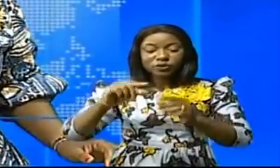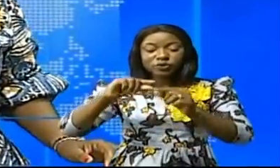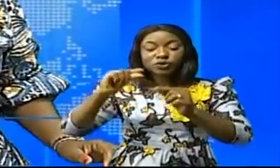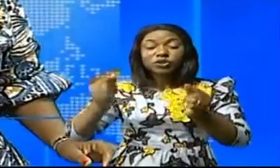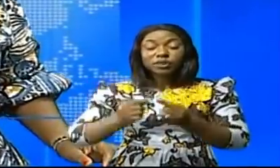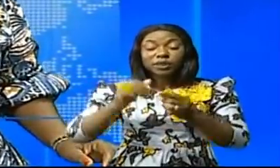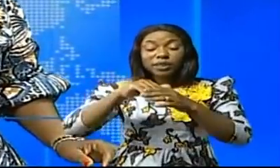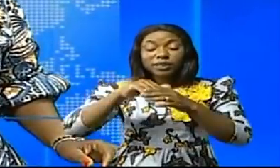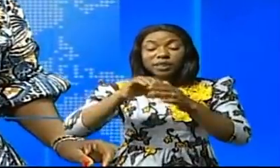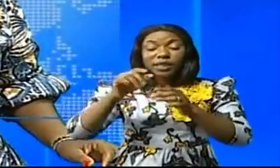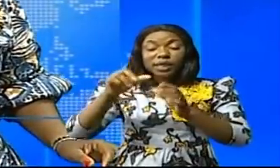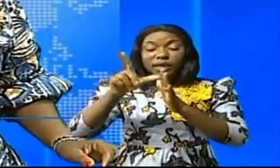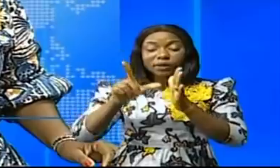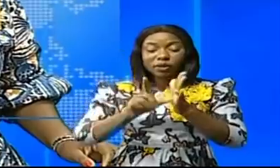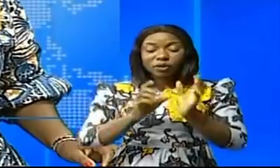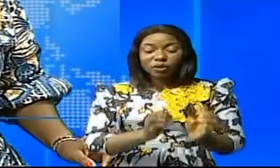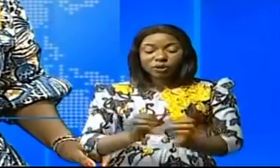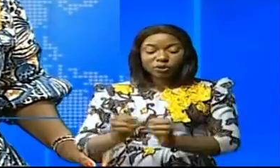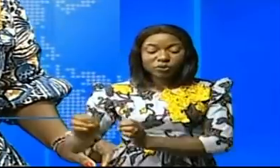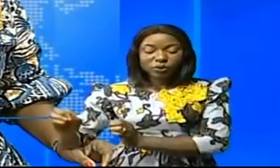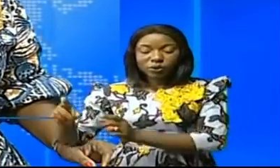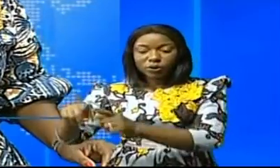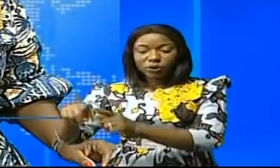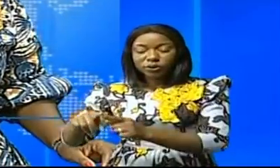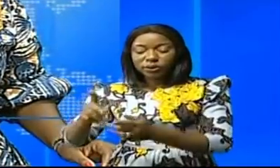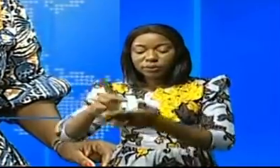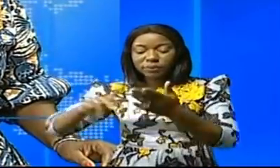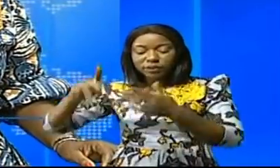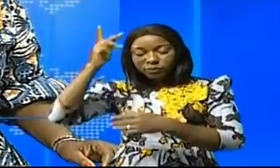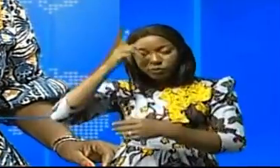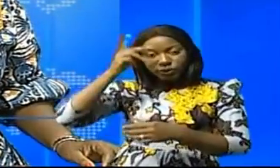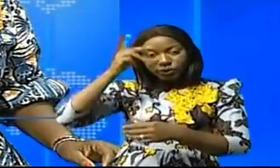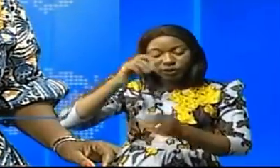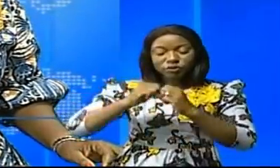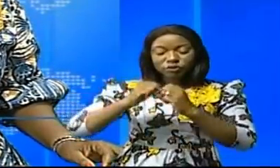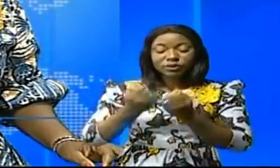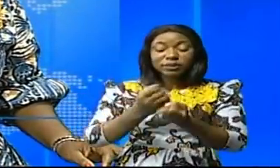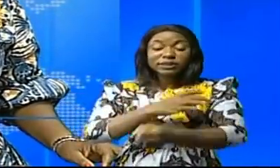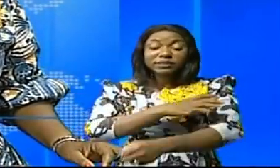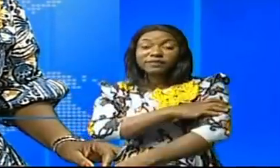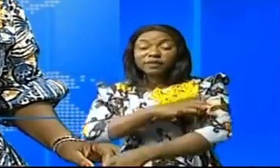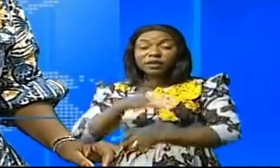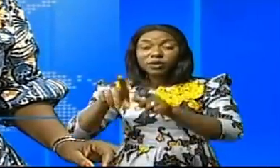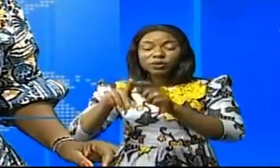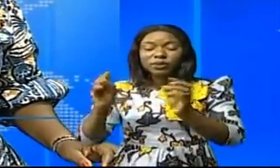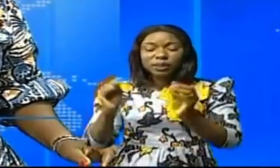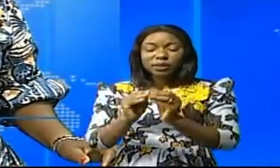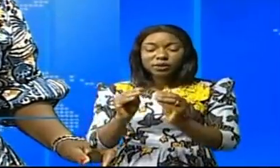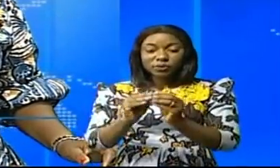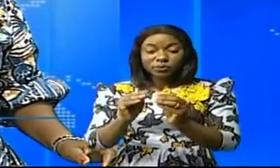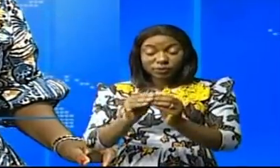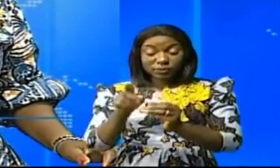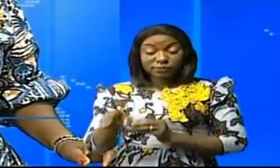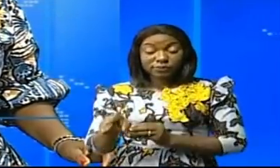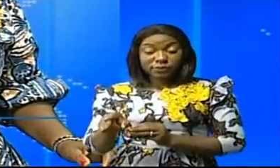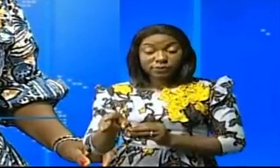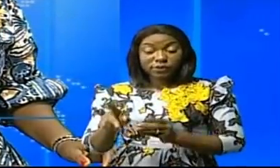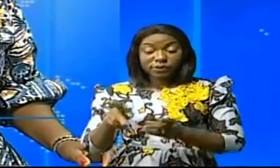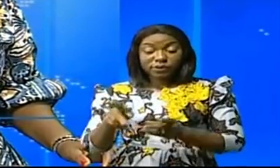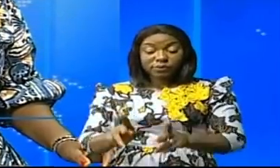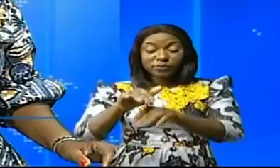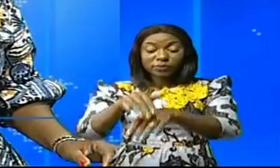électorale a été organisée en faveur de partis politiques, la société civile. Cette rencontre a permis aux